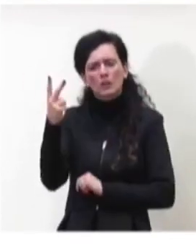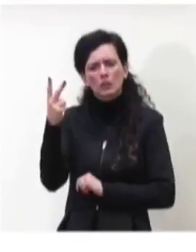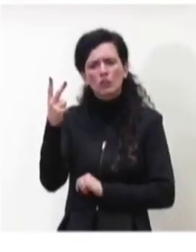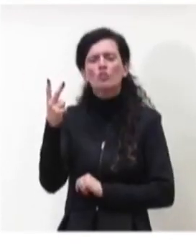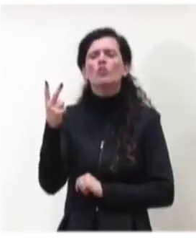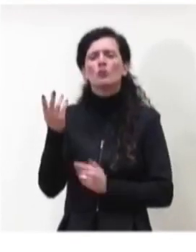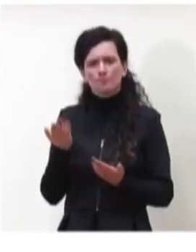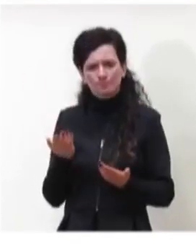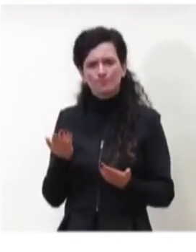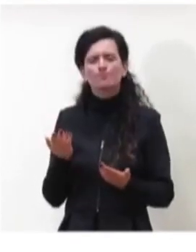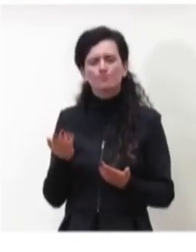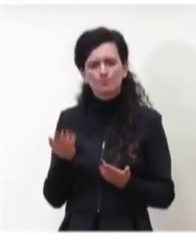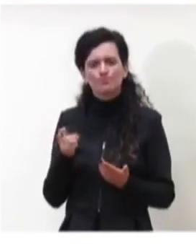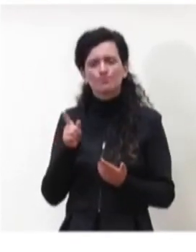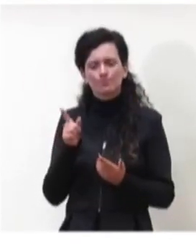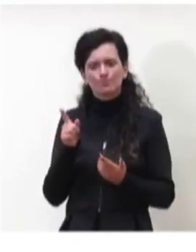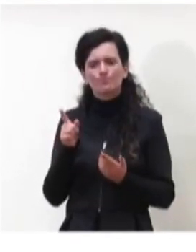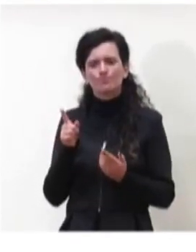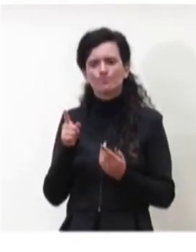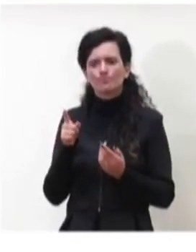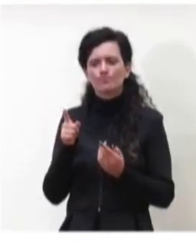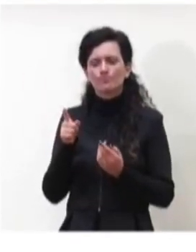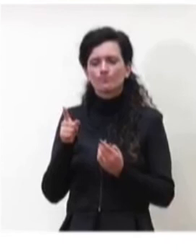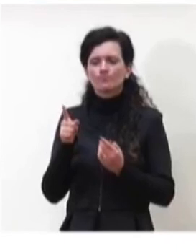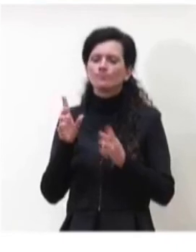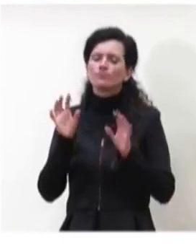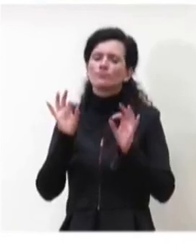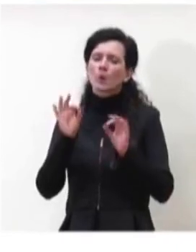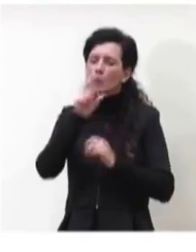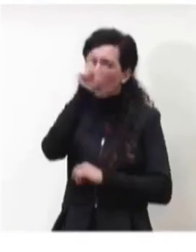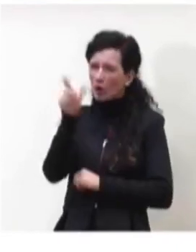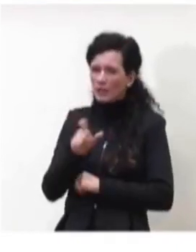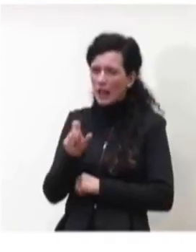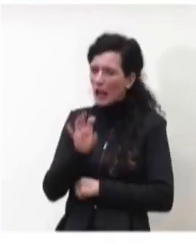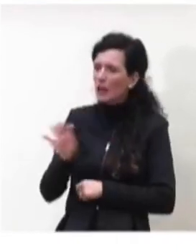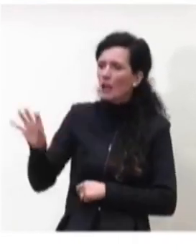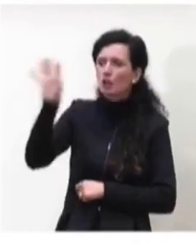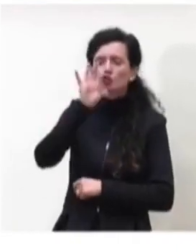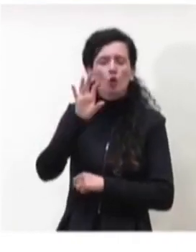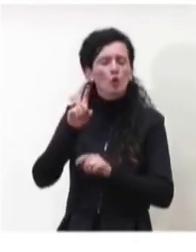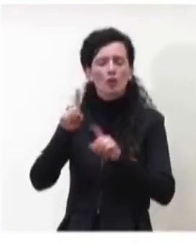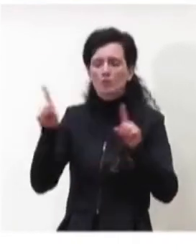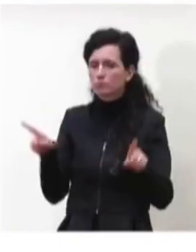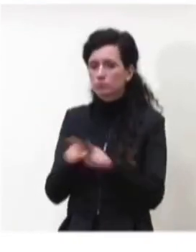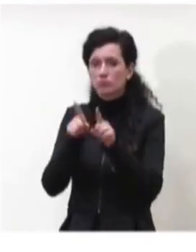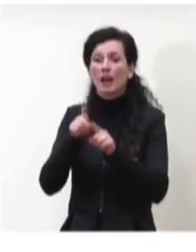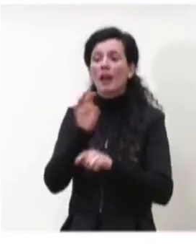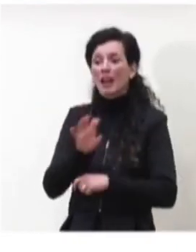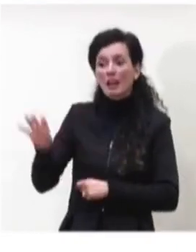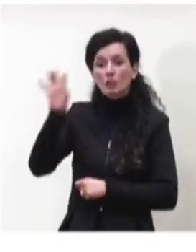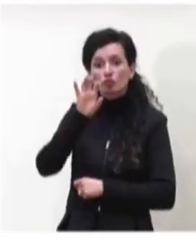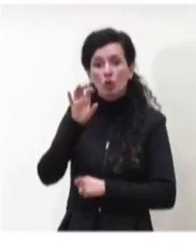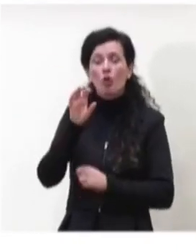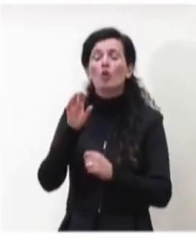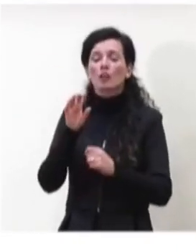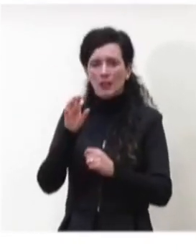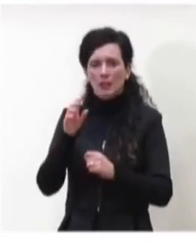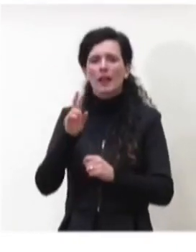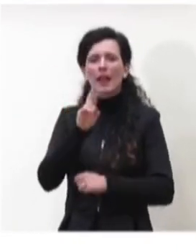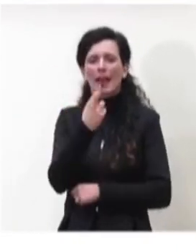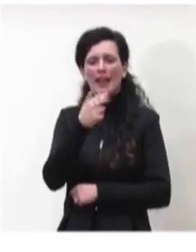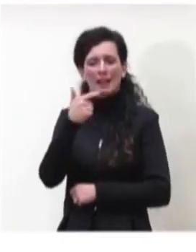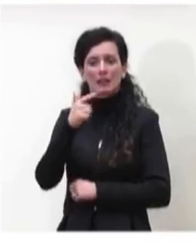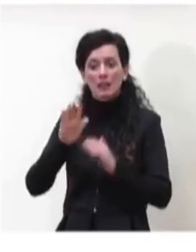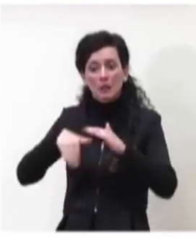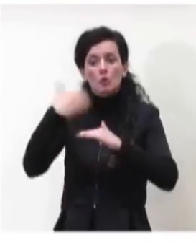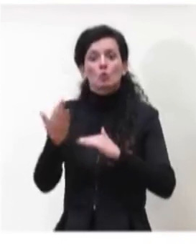qualche modo coinvolge un po' le regioni, ci sono molte regioni che hanno un RT superiore all'1, alcune